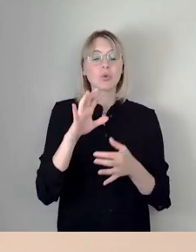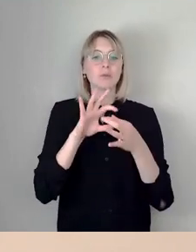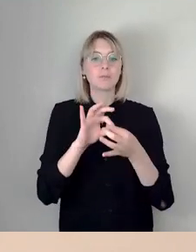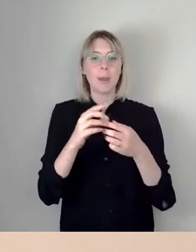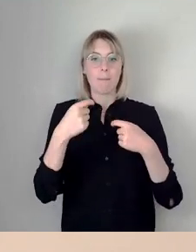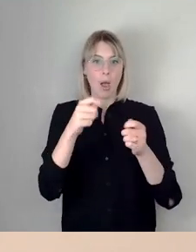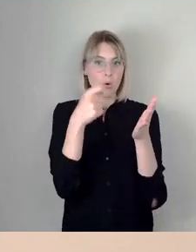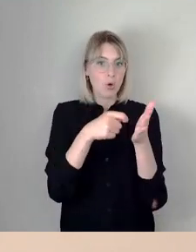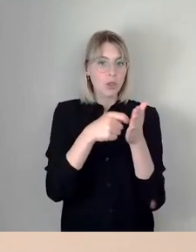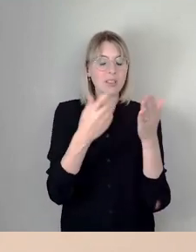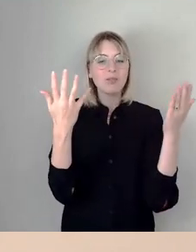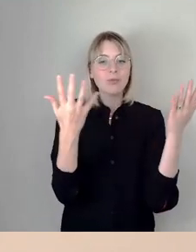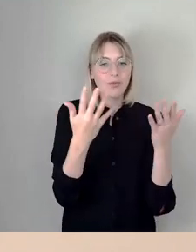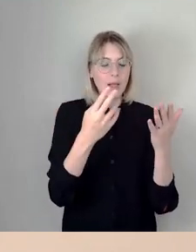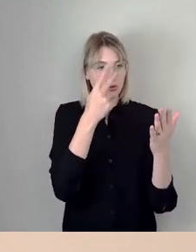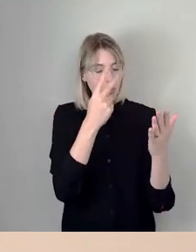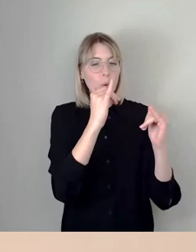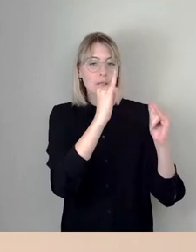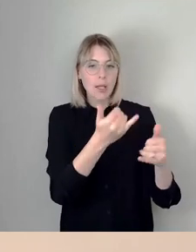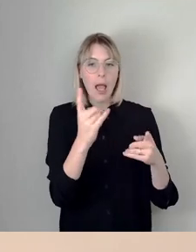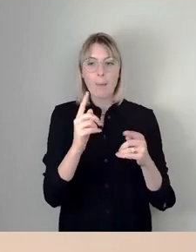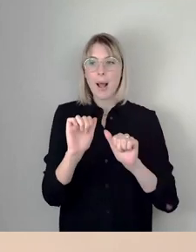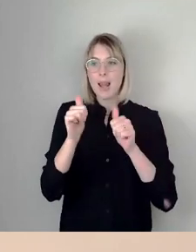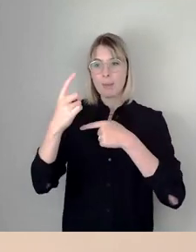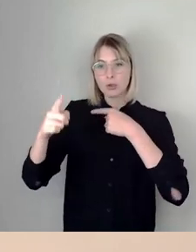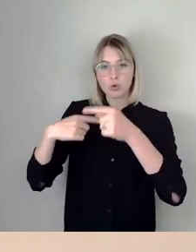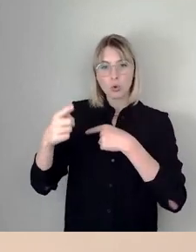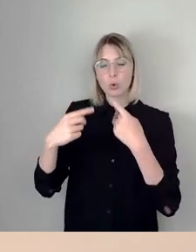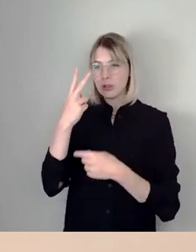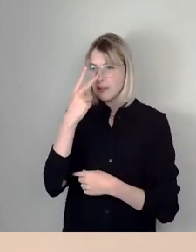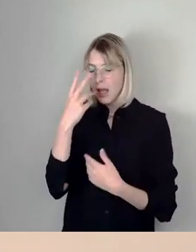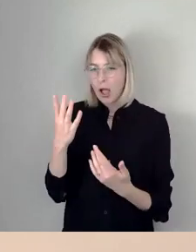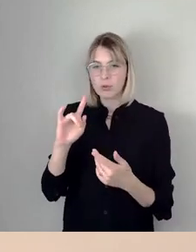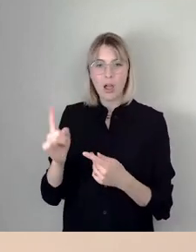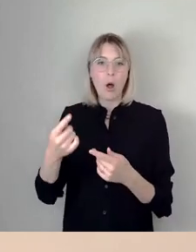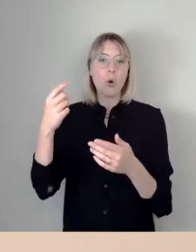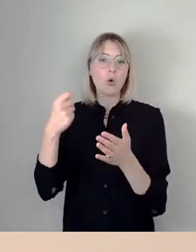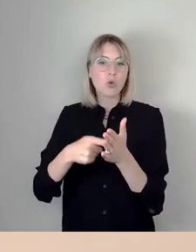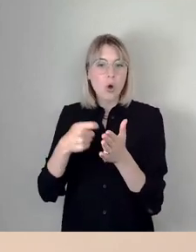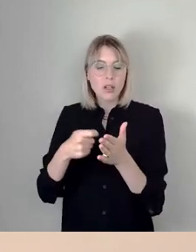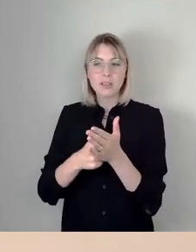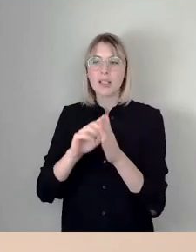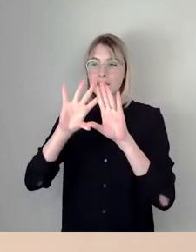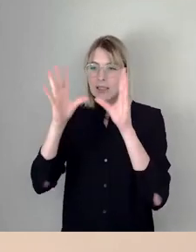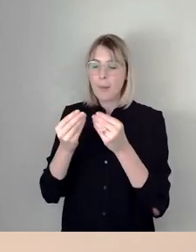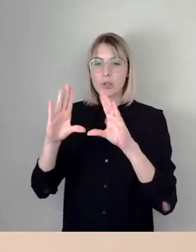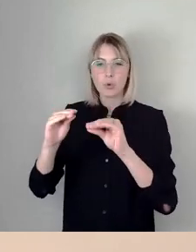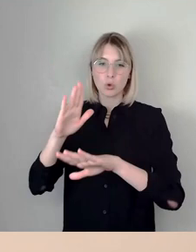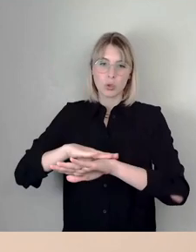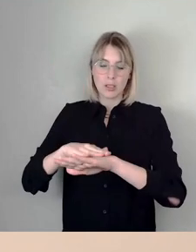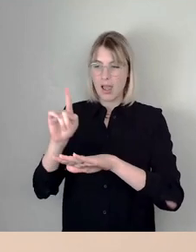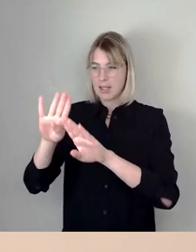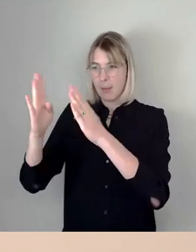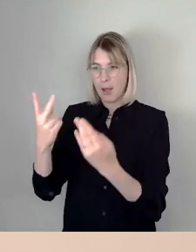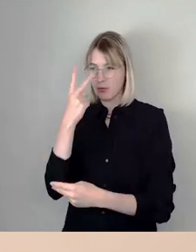Errichtungskosten zu gucken, sondern eben eine Lebenszyklusbetrachtung zu machen, also die Kosten, die über die gesamte Nutzungszeit der Gebäude entstehen. Und da muss man einfach sagen,